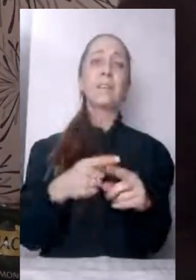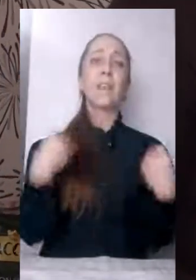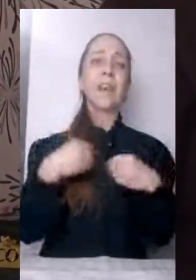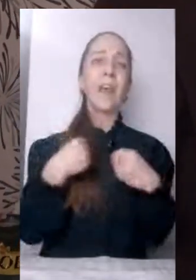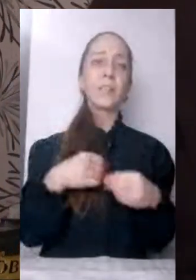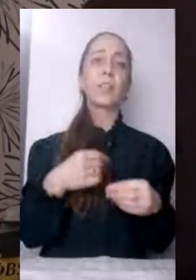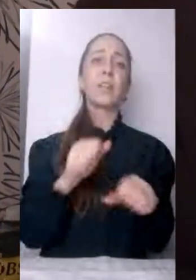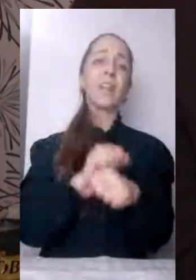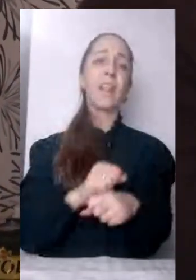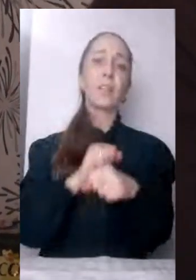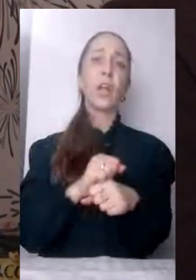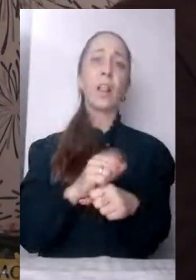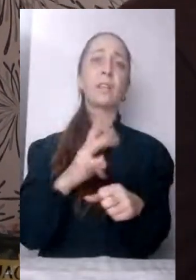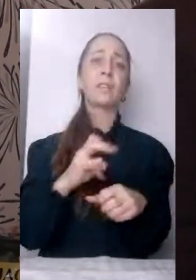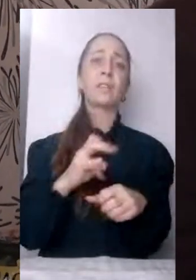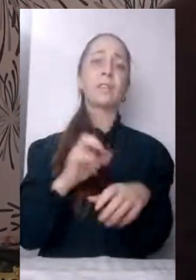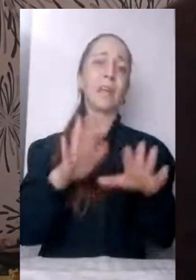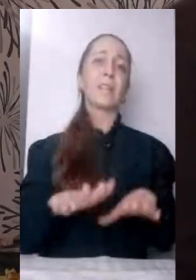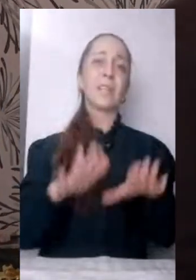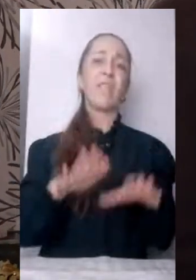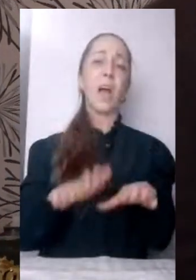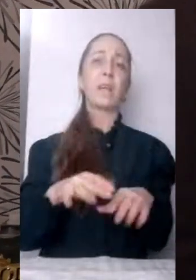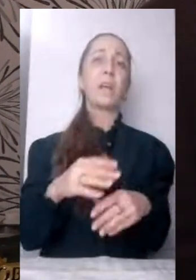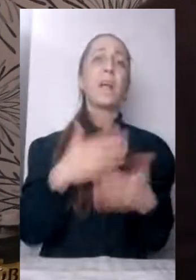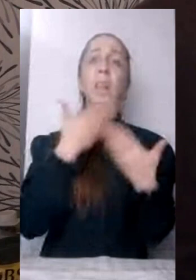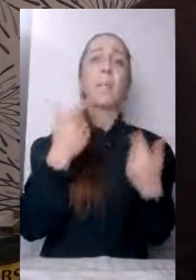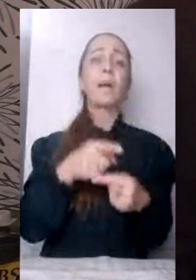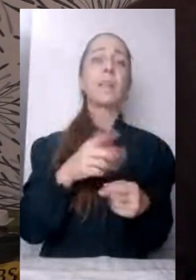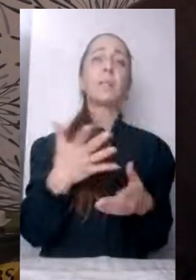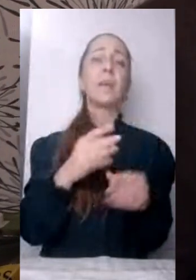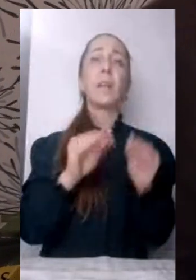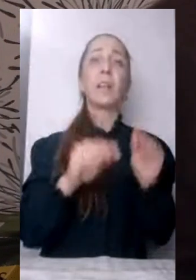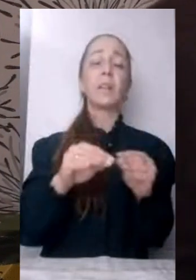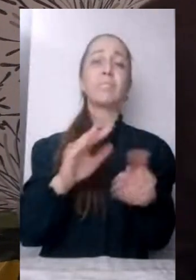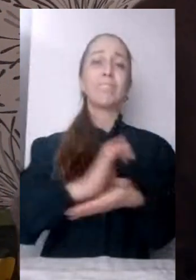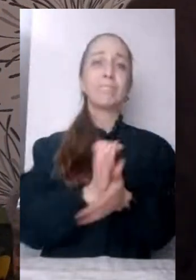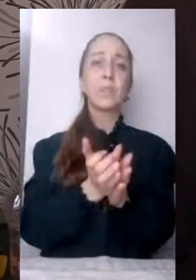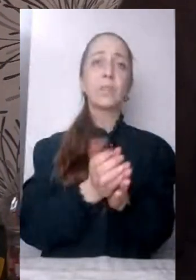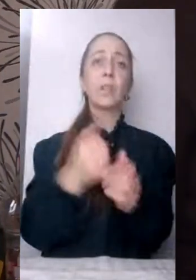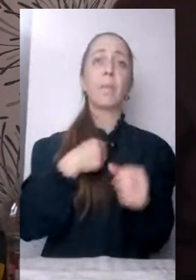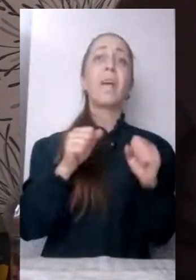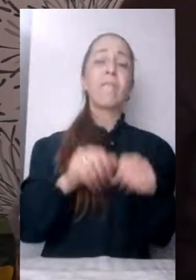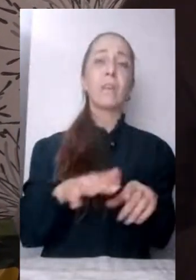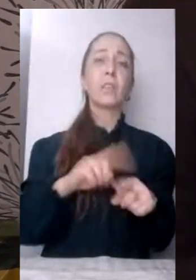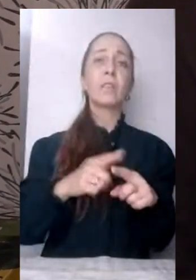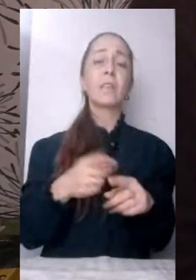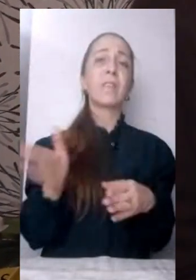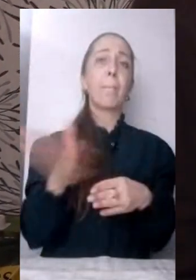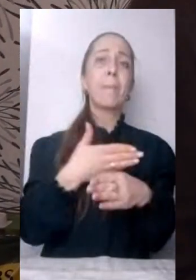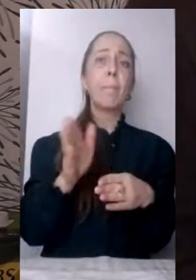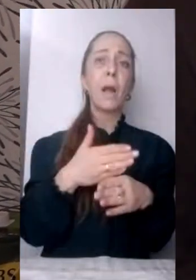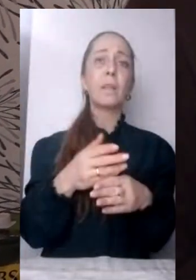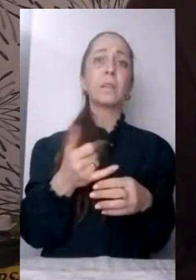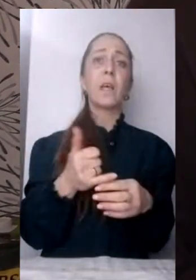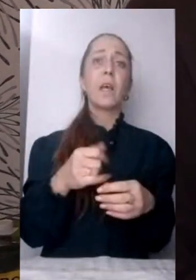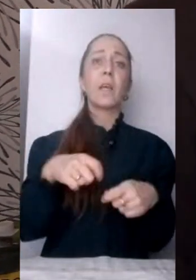дівані, бо нема там, де їх розміщати. І ми вирішили це все прибрати, і під звуки сирени навіть прибирали,